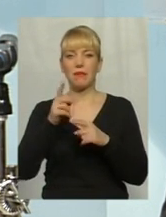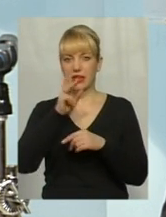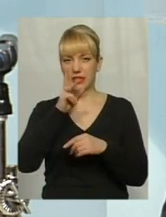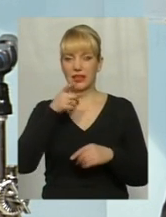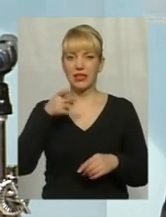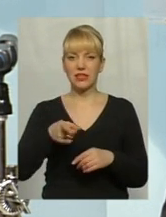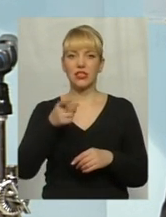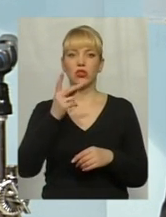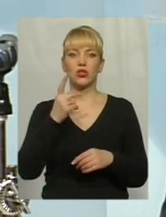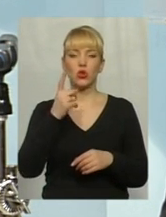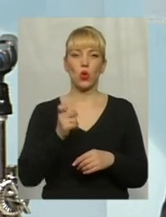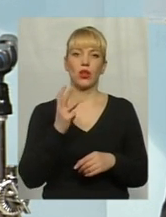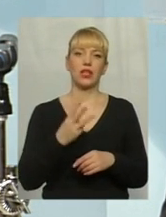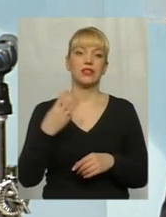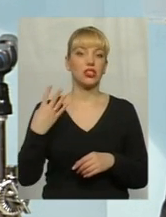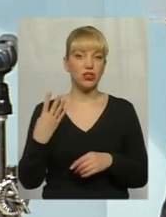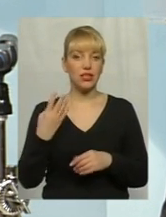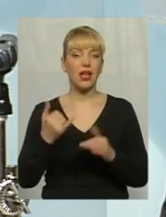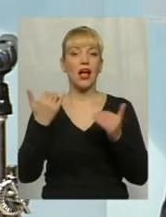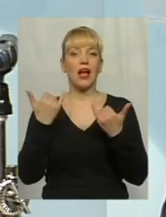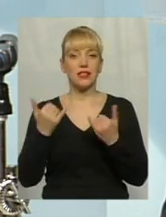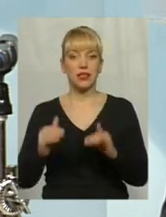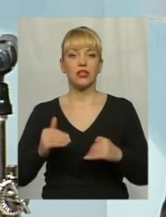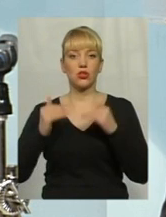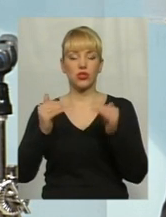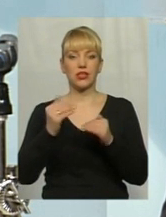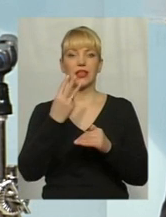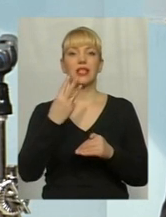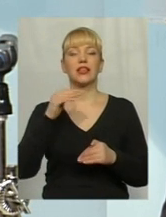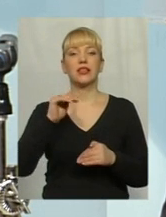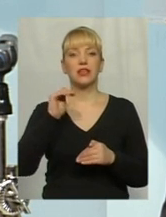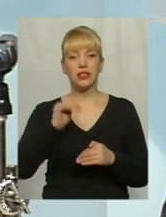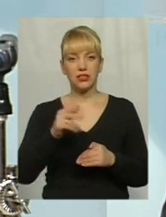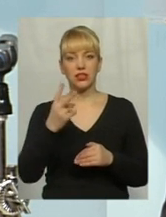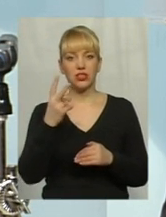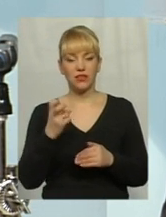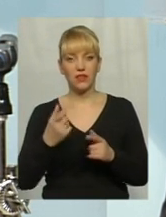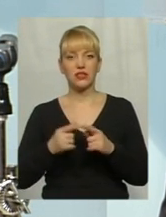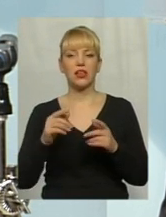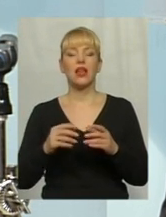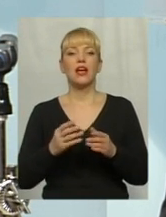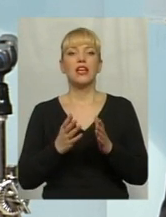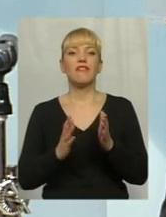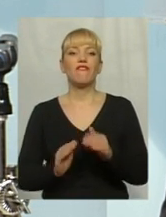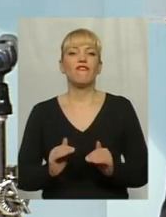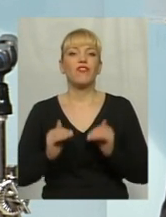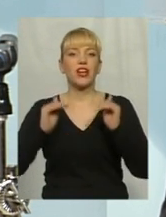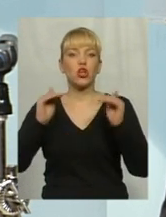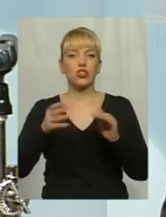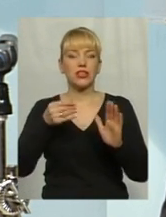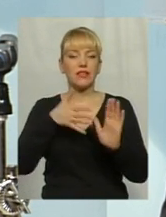1134 гривень. З ростом її до 3200, дуже зросли видатки ЖКів. І так само